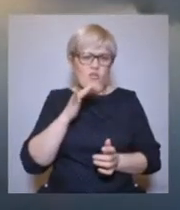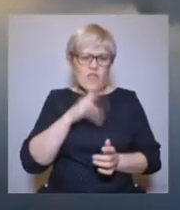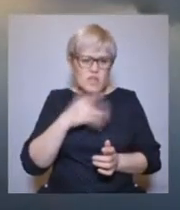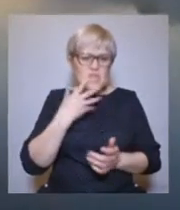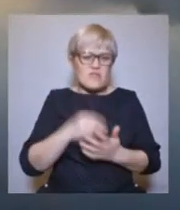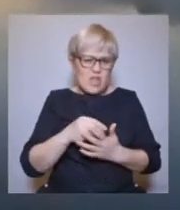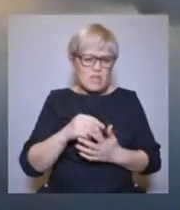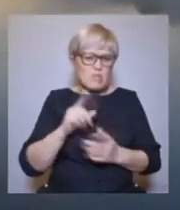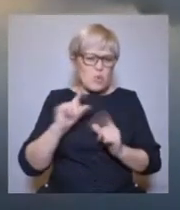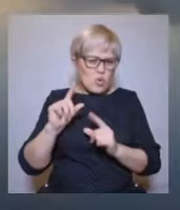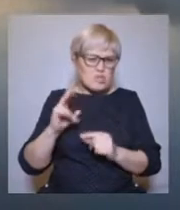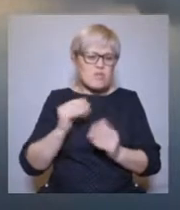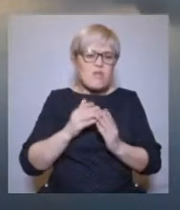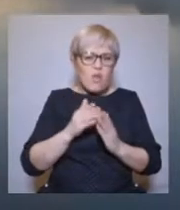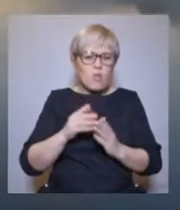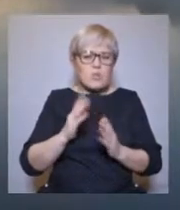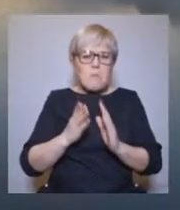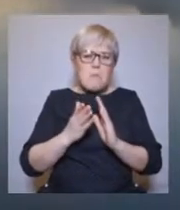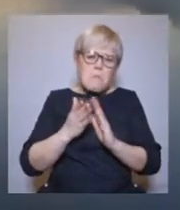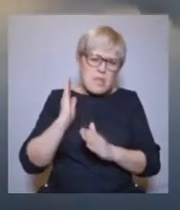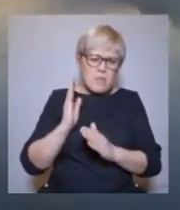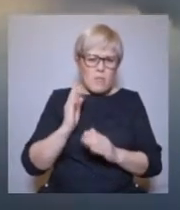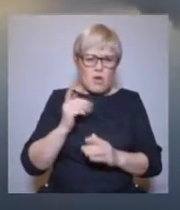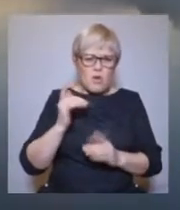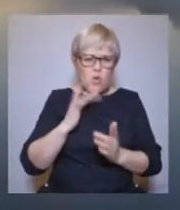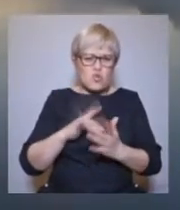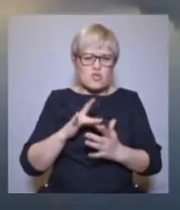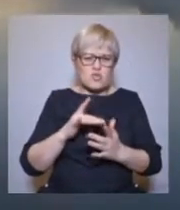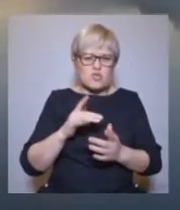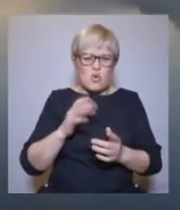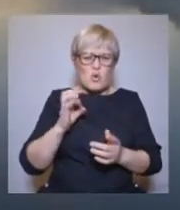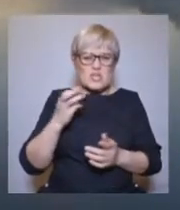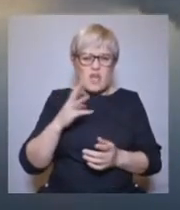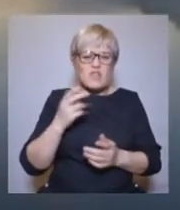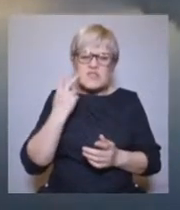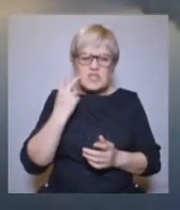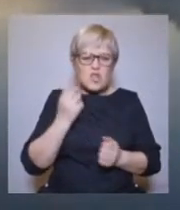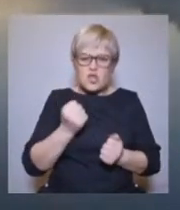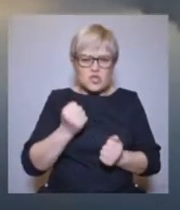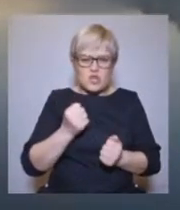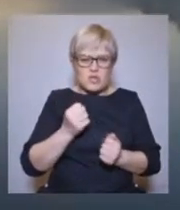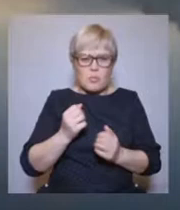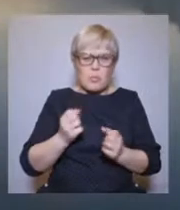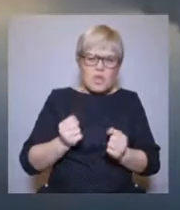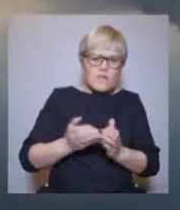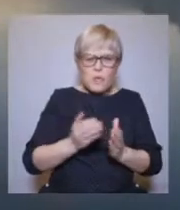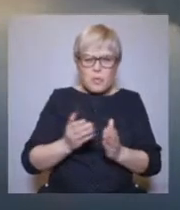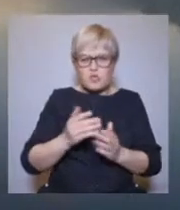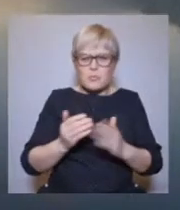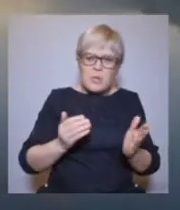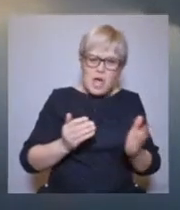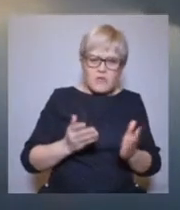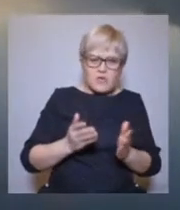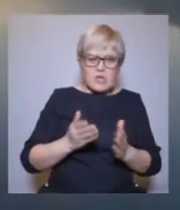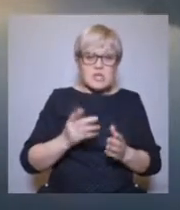Во время своих проездов на лодке мимо городища, астяки всегда держатся противоположного, правого